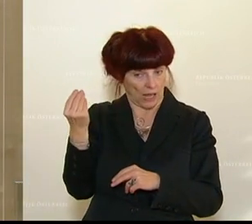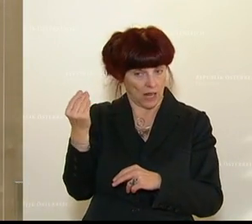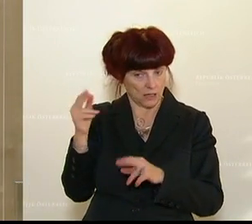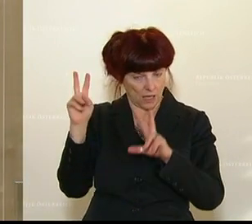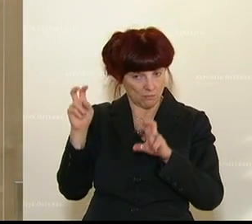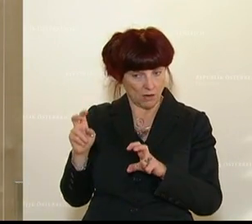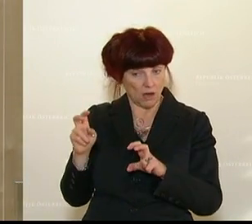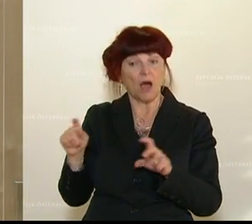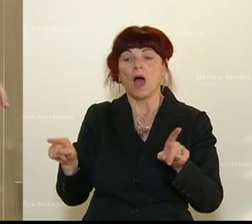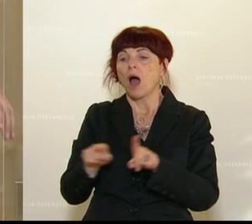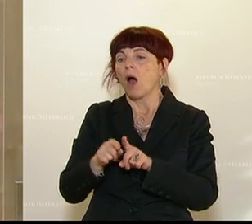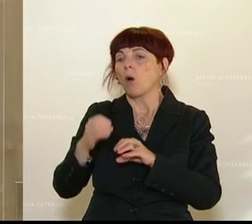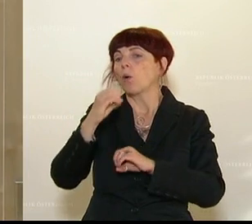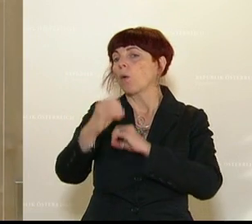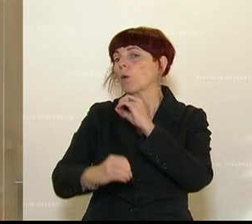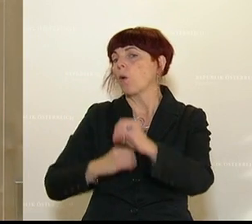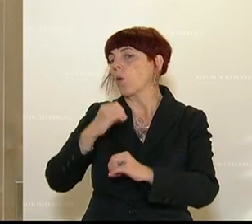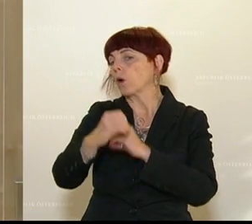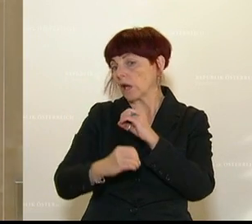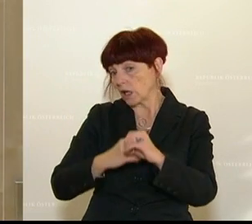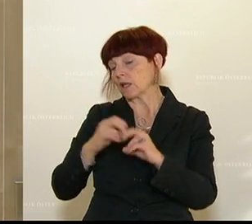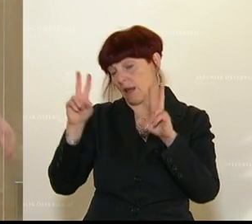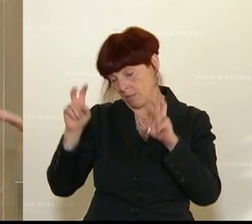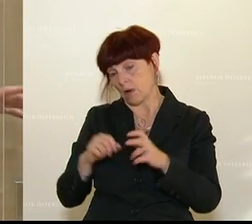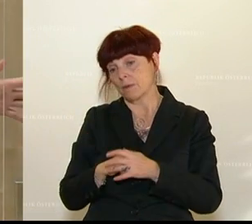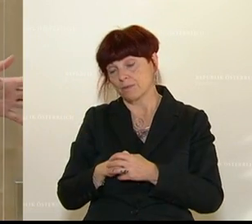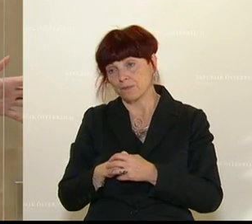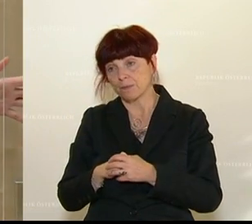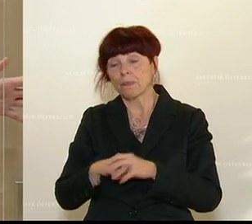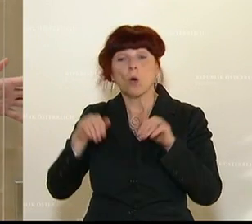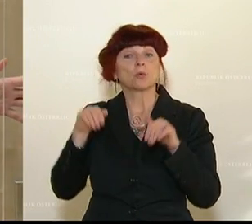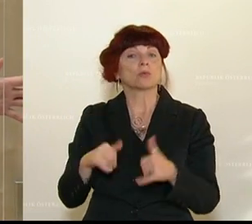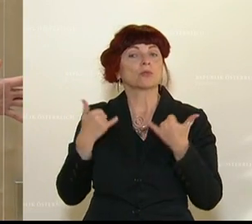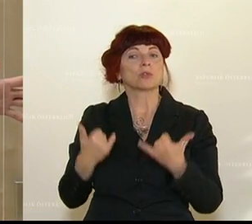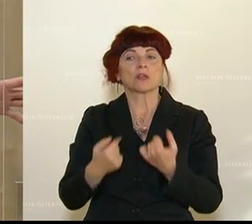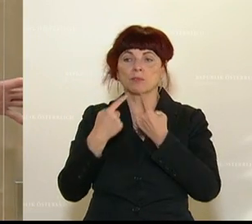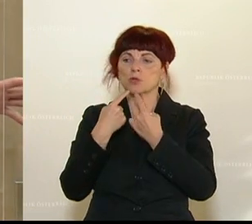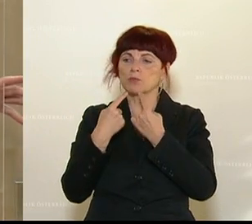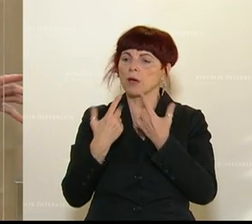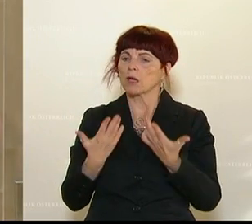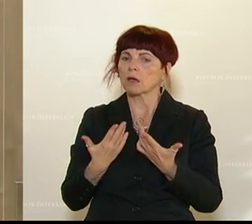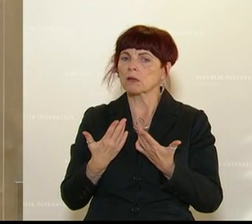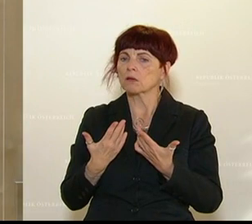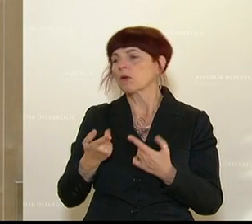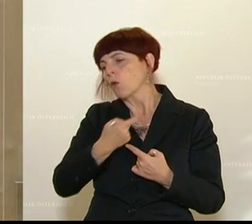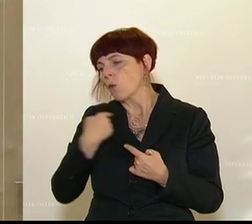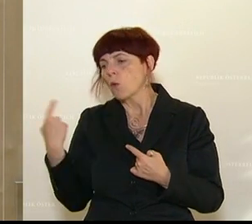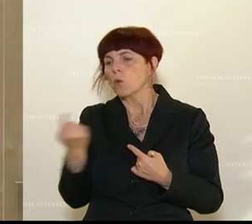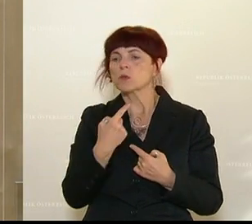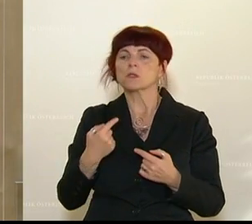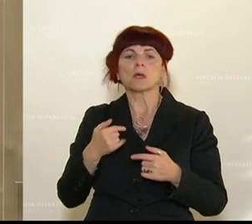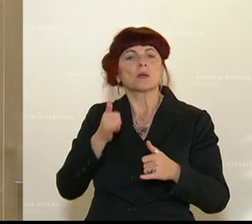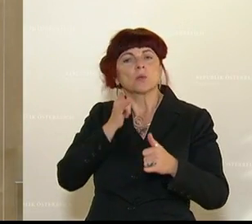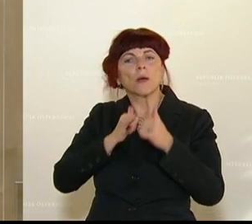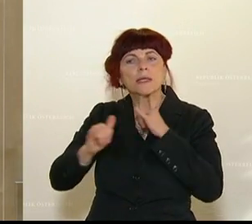Aspekt wenig weinbringend. Und wir müssen jetzt darüber sprechen, in welche Richtung sich unser Tourismus entwickelt, in